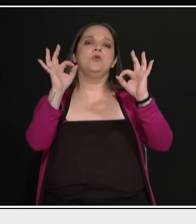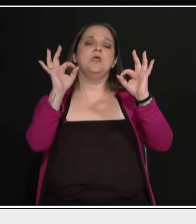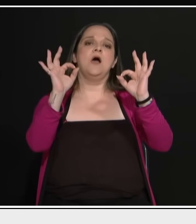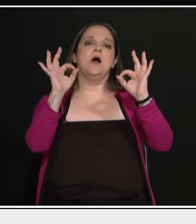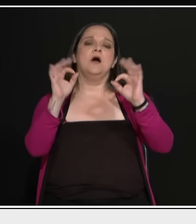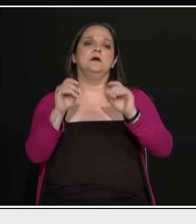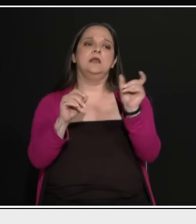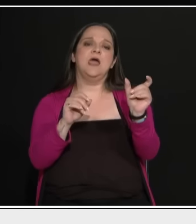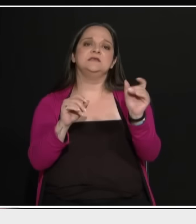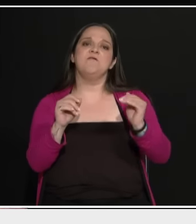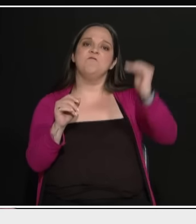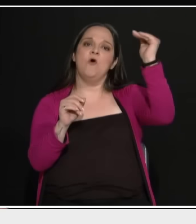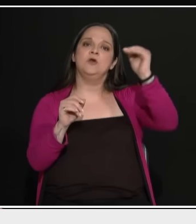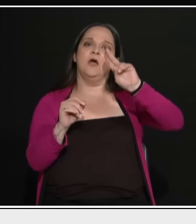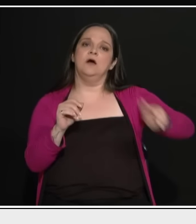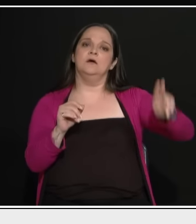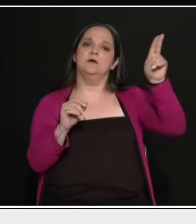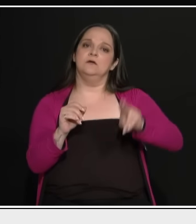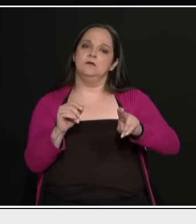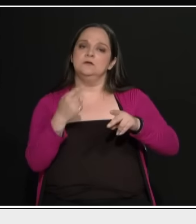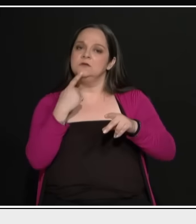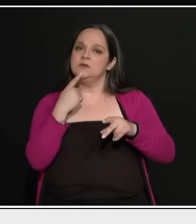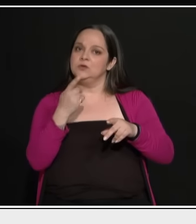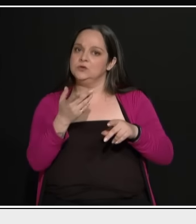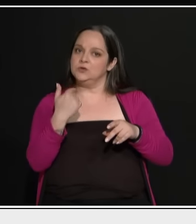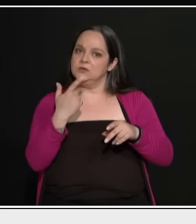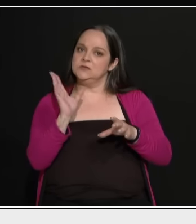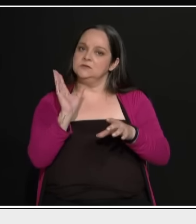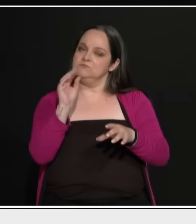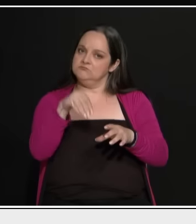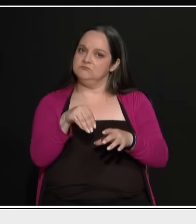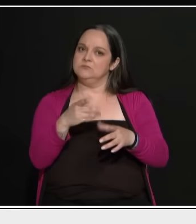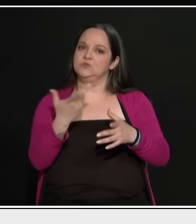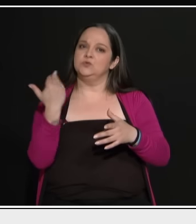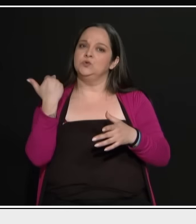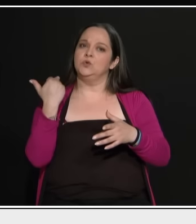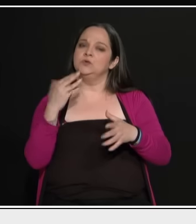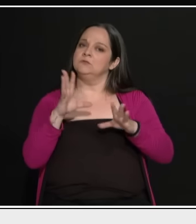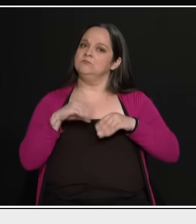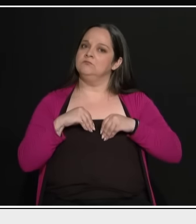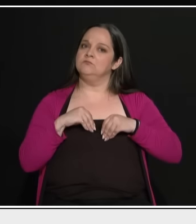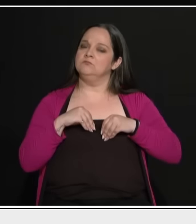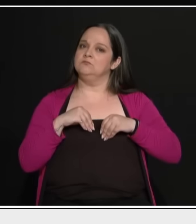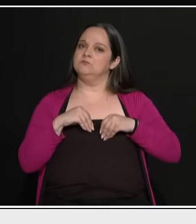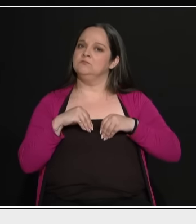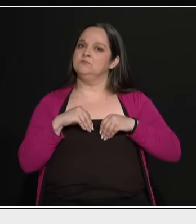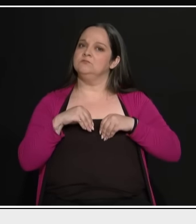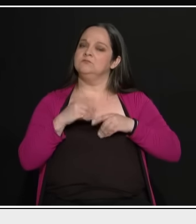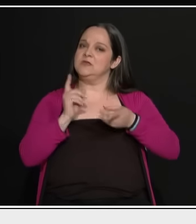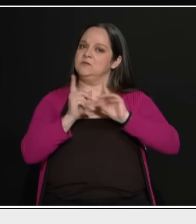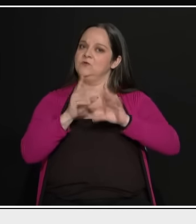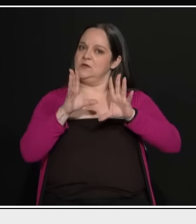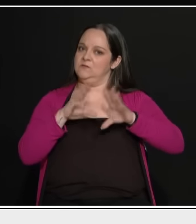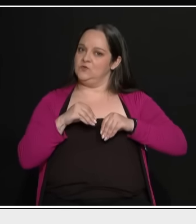έρχεται πάντα σε αυτούς που διαφωνούσαν τότε με τη συμφωνία, σε αυτούς που συμφωνούσαν έρχονται άλλα ερωτήματα. Σε αυτούς που διαφωνούσαν είναι ότι αν ήταν τόσο κακοί για την